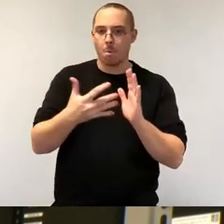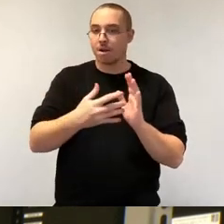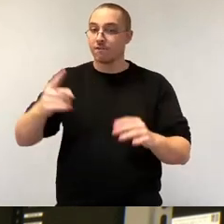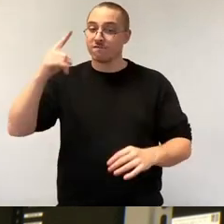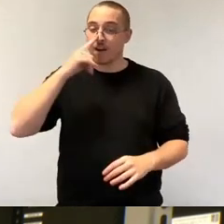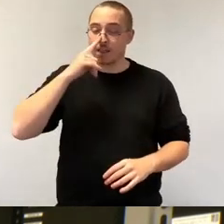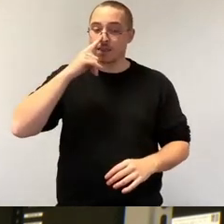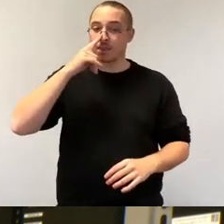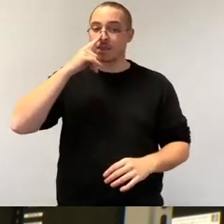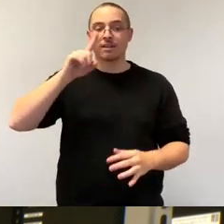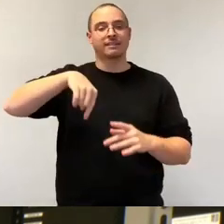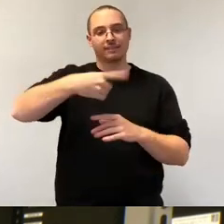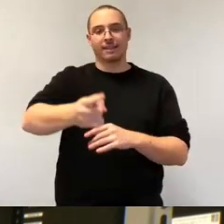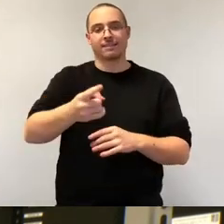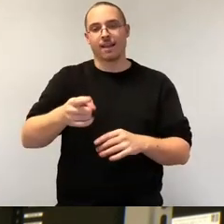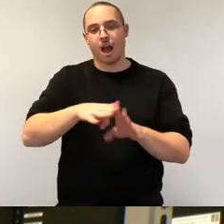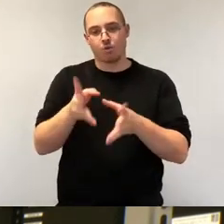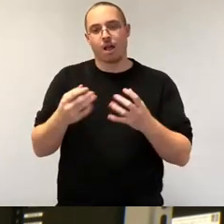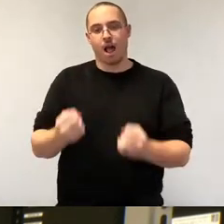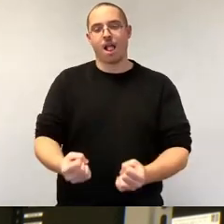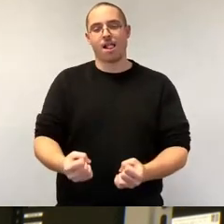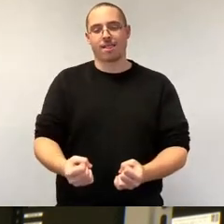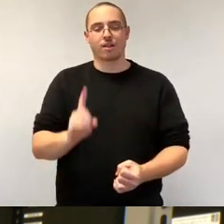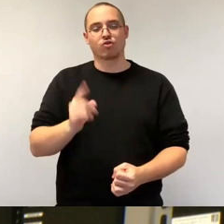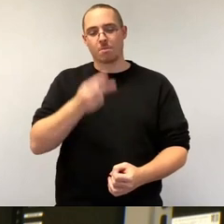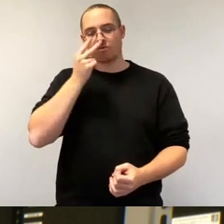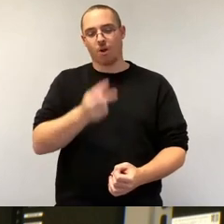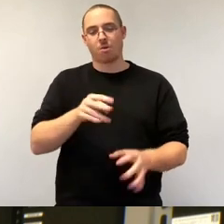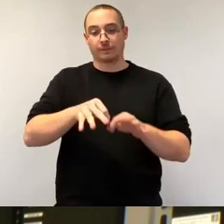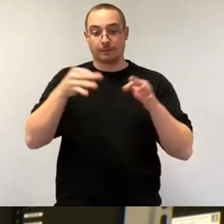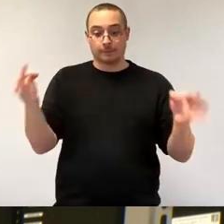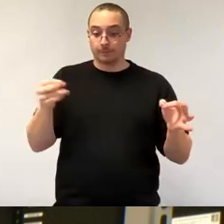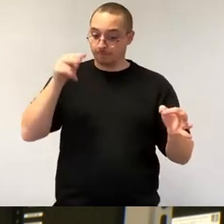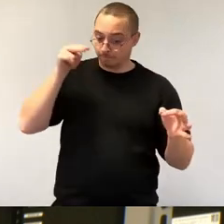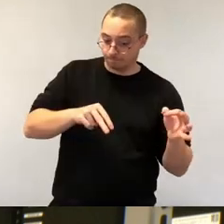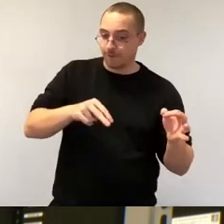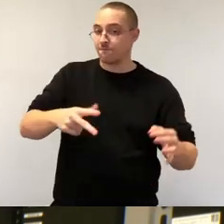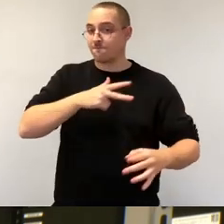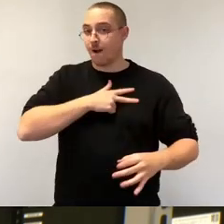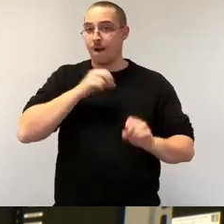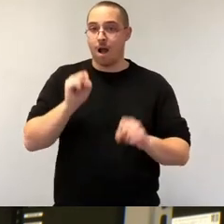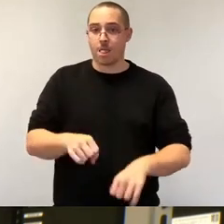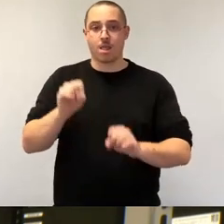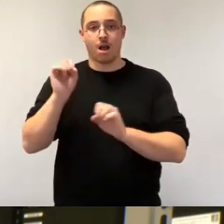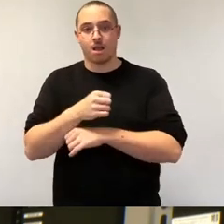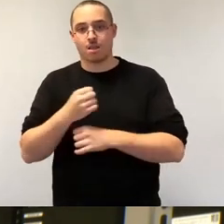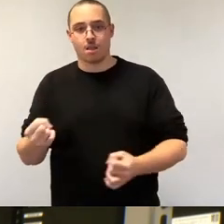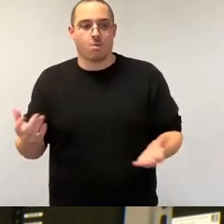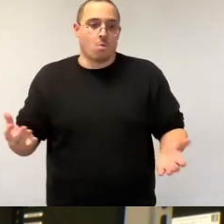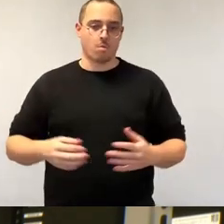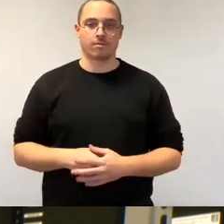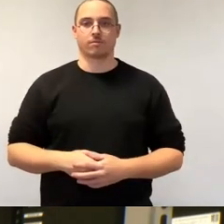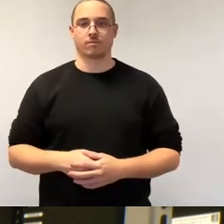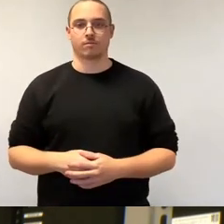liegen. Und da werden wir die Antwort darauf geben, ob wir in den nächsten Haushalt, zumindest diejenigen von uns, die